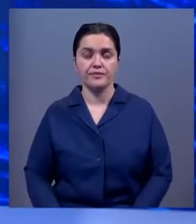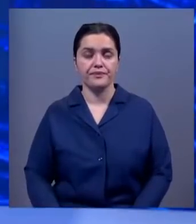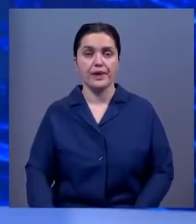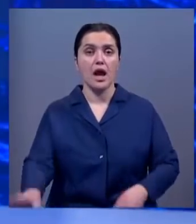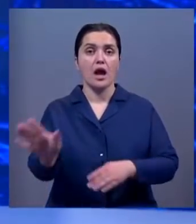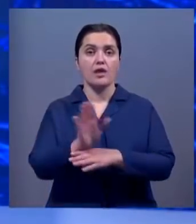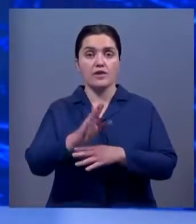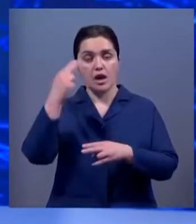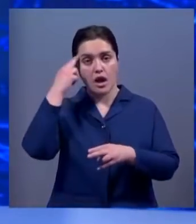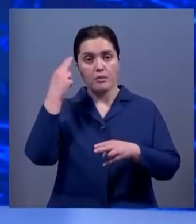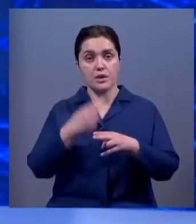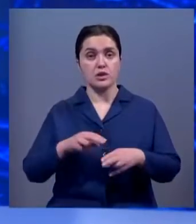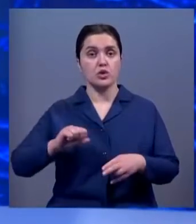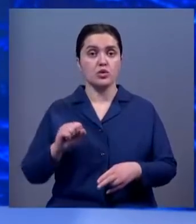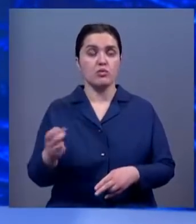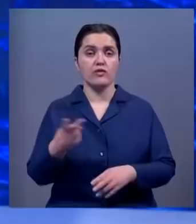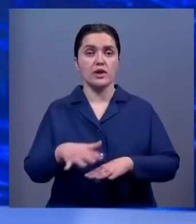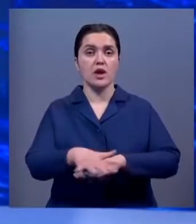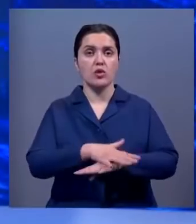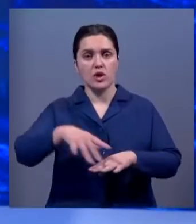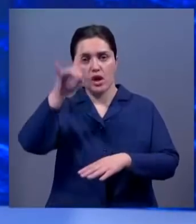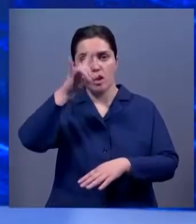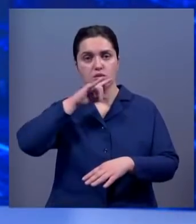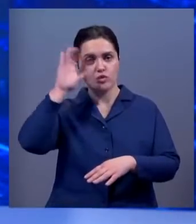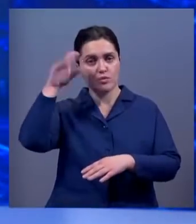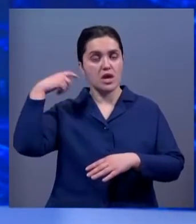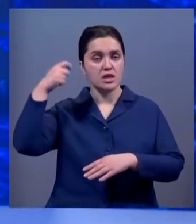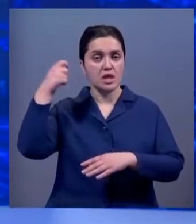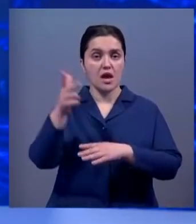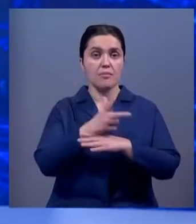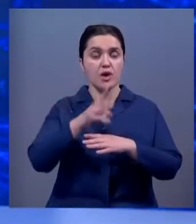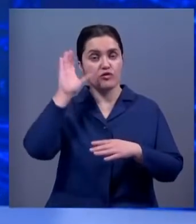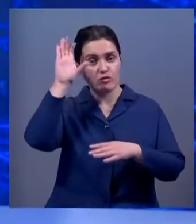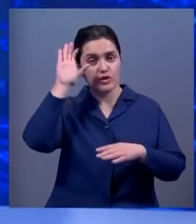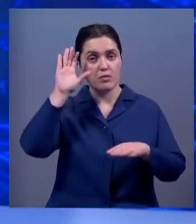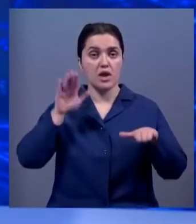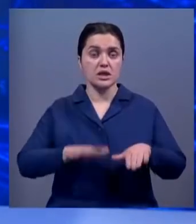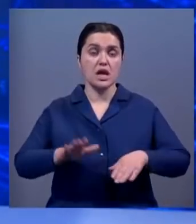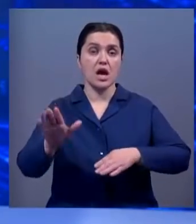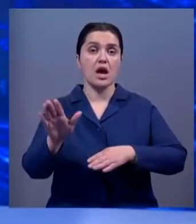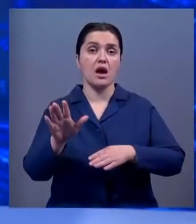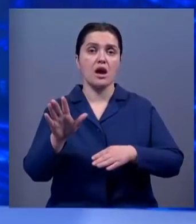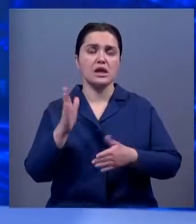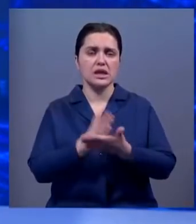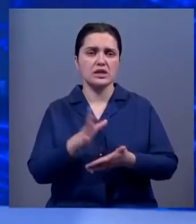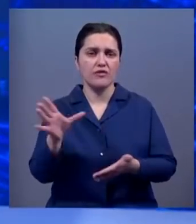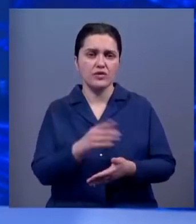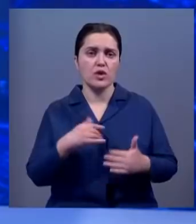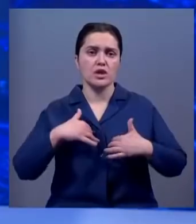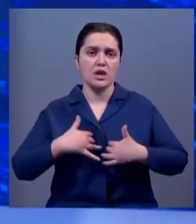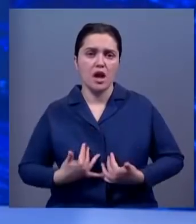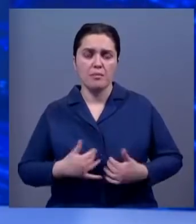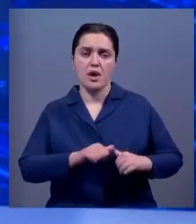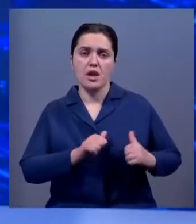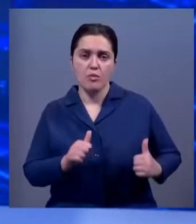Фильм о братской дружбе двух народов, казахов и узбеков, снимают в Узбекистане. По словам режиссеров, в киноленте есть все. От драмы с